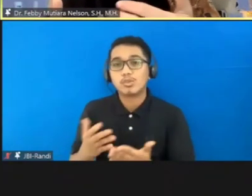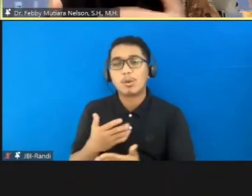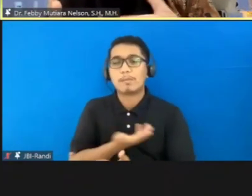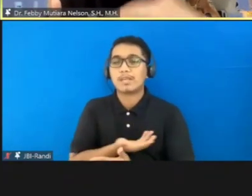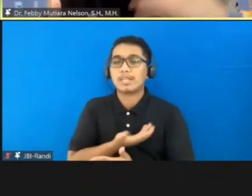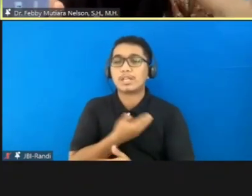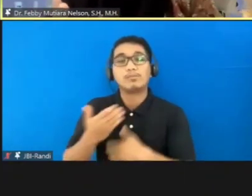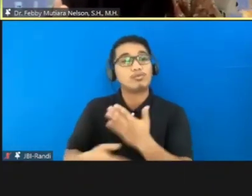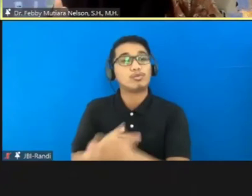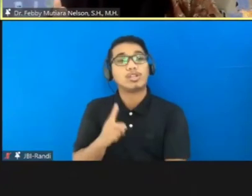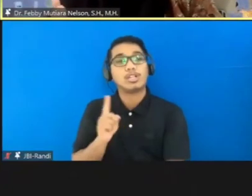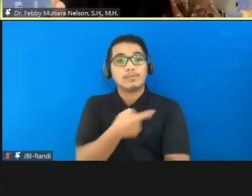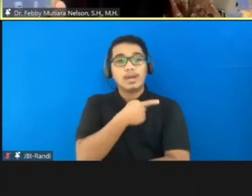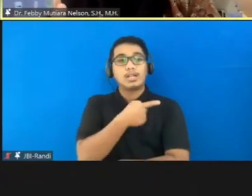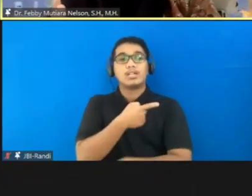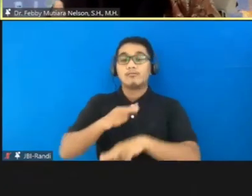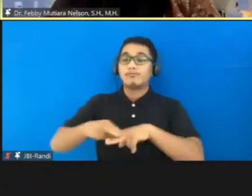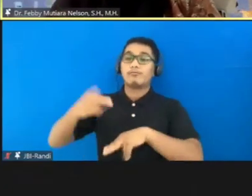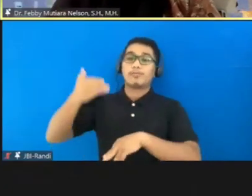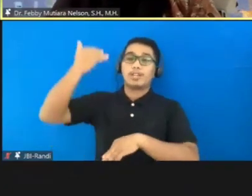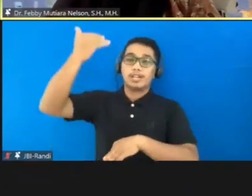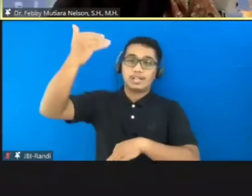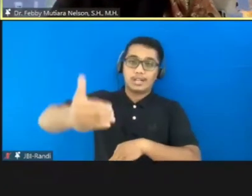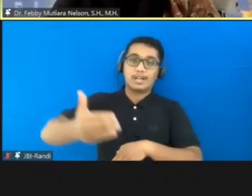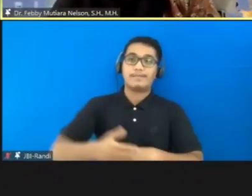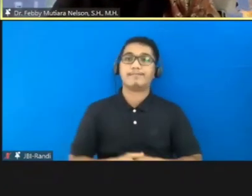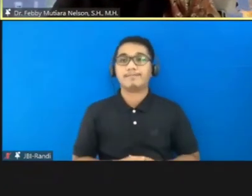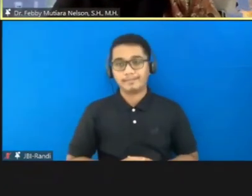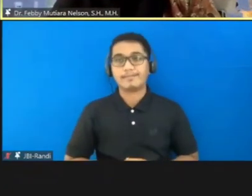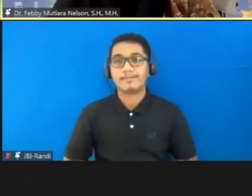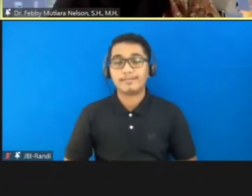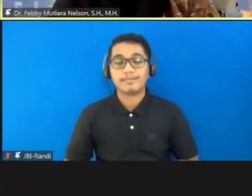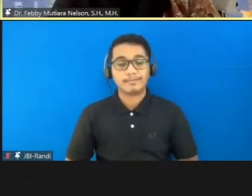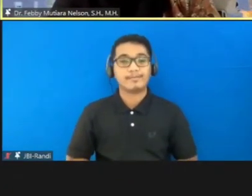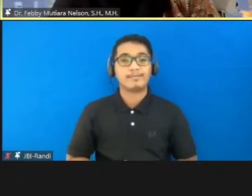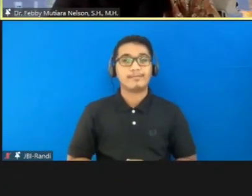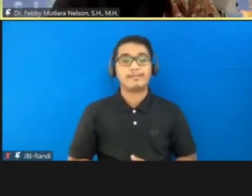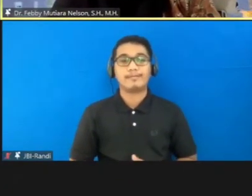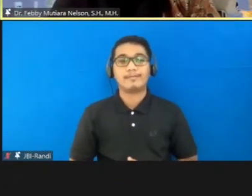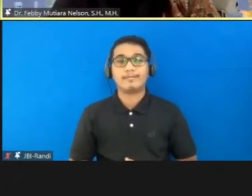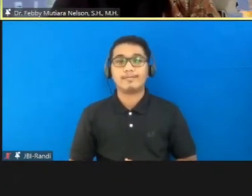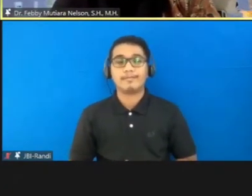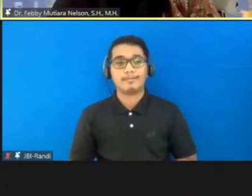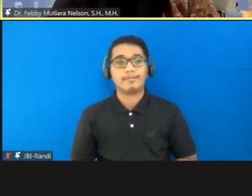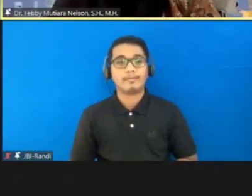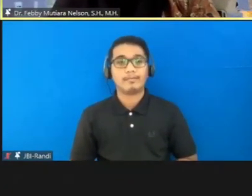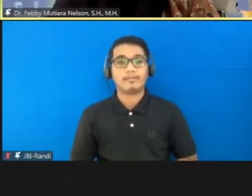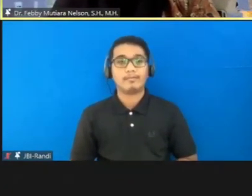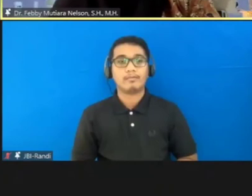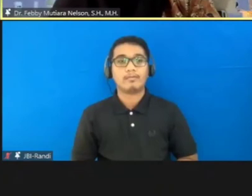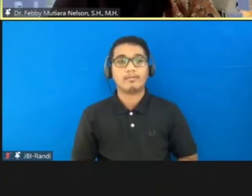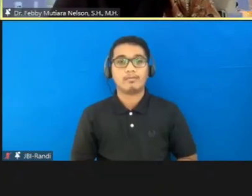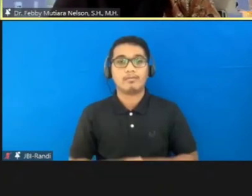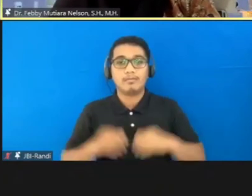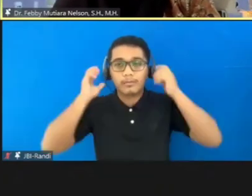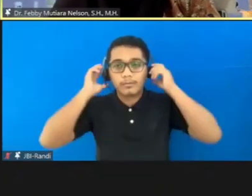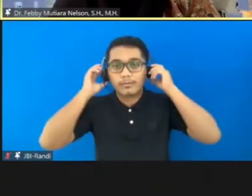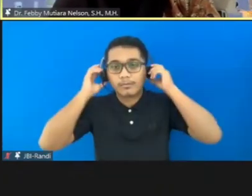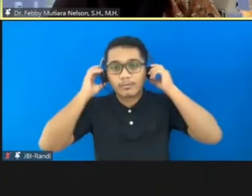cepat sehingga dia bisa memperbaiki dirinya ke depan lebih cepat juga gitu ya. Setelah dia masuk ke dalam nanti LP gitu ya.